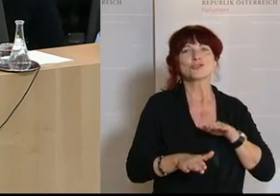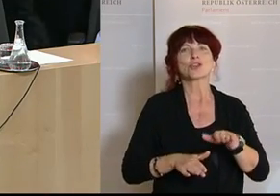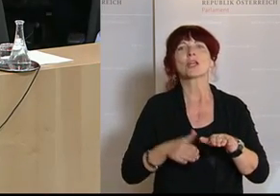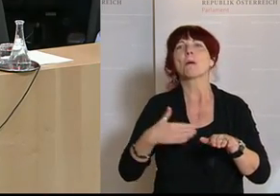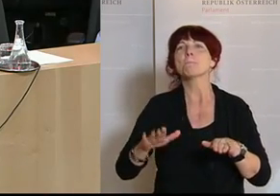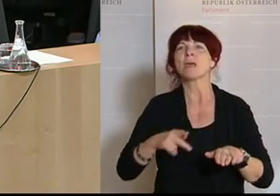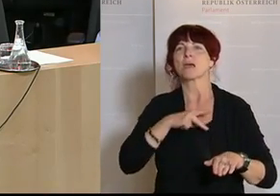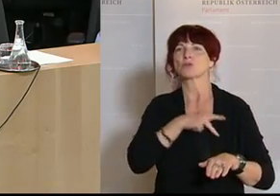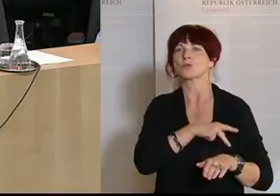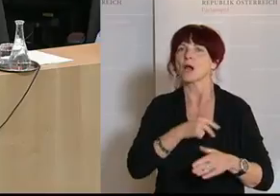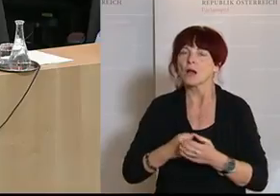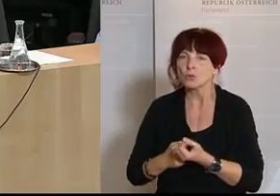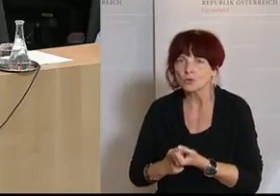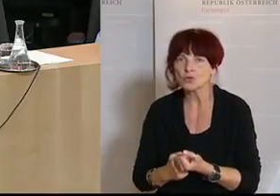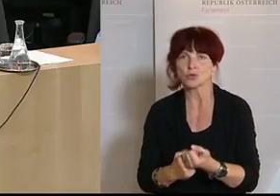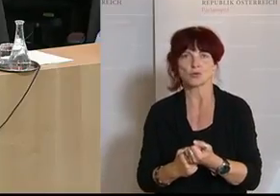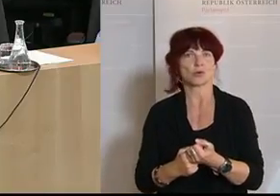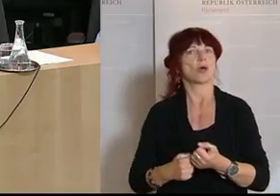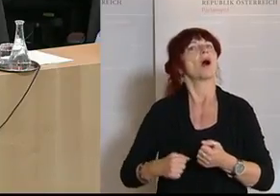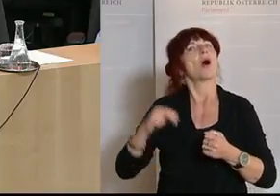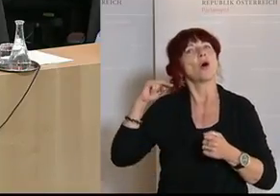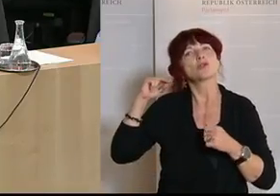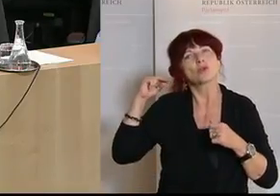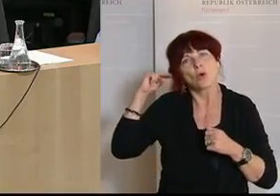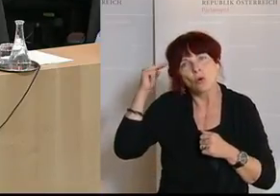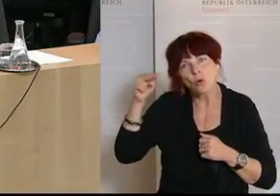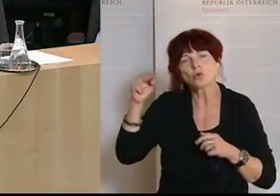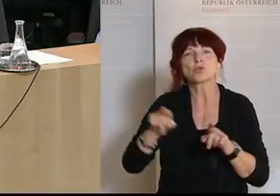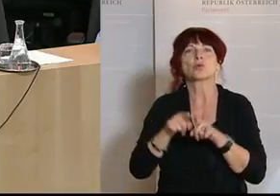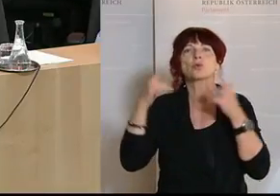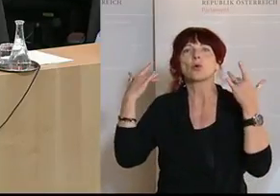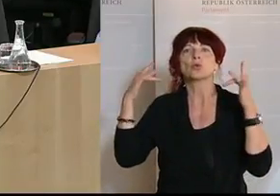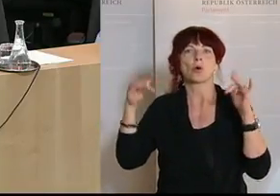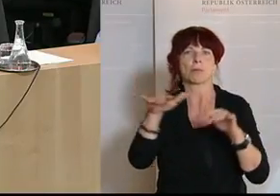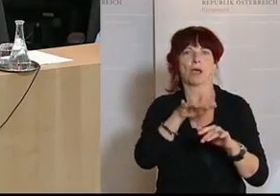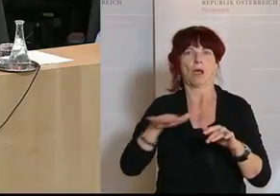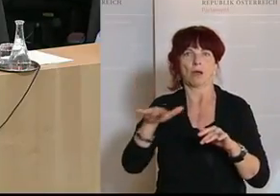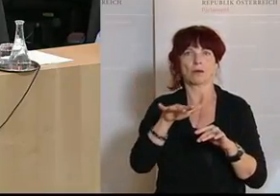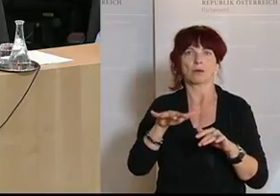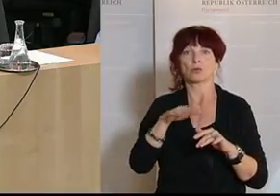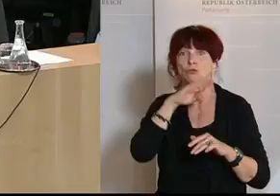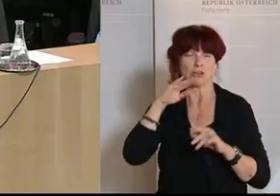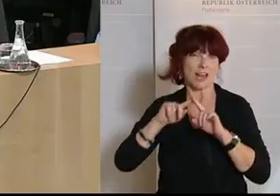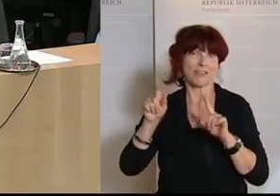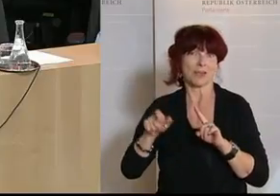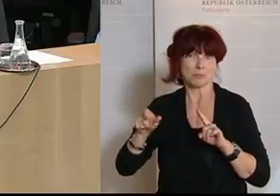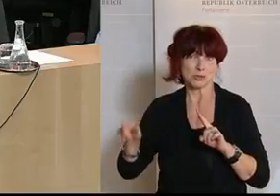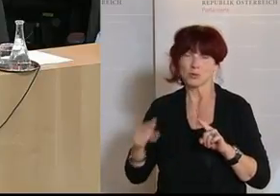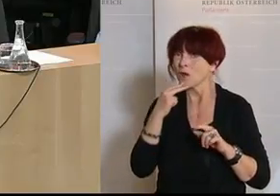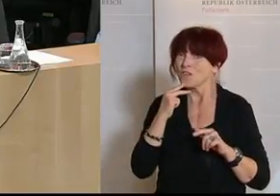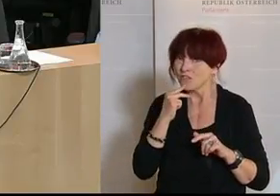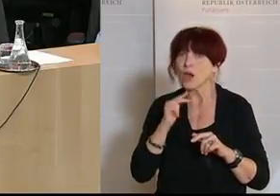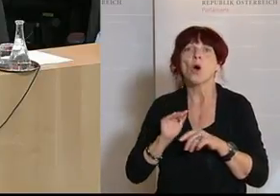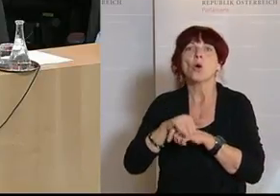Kulturbereich und viele andere, die tatsächlich von existenzieller Not in dieser Corona-Krise betroffen sind.